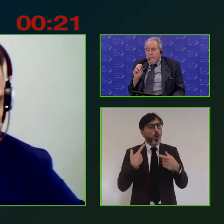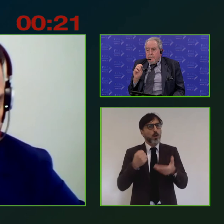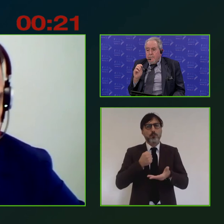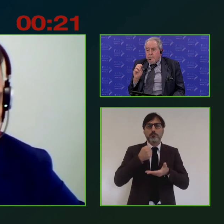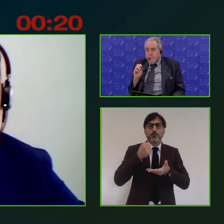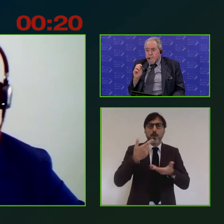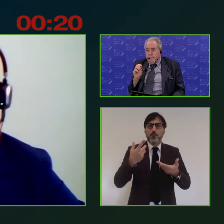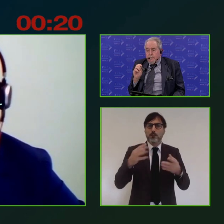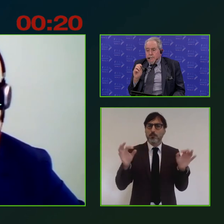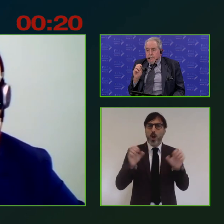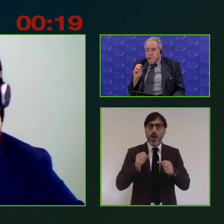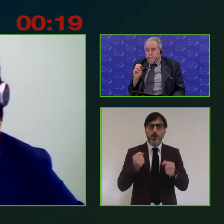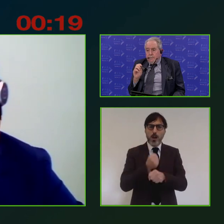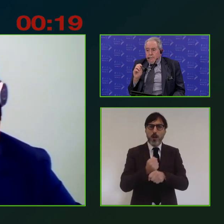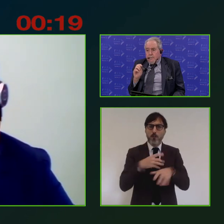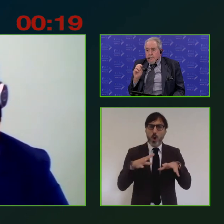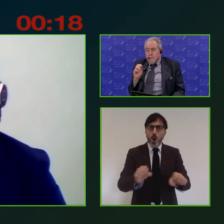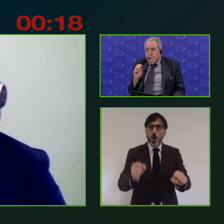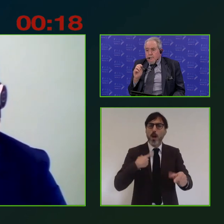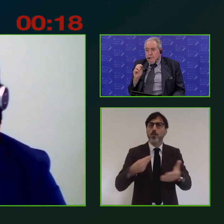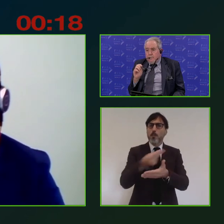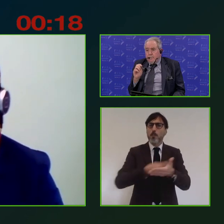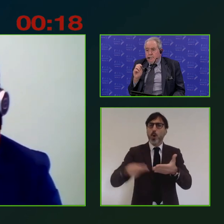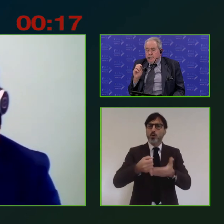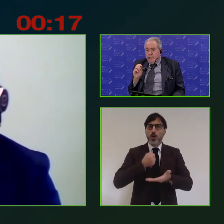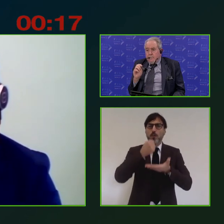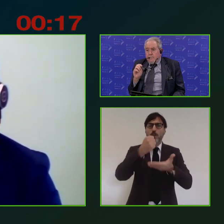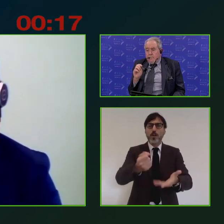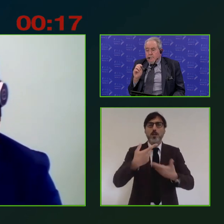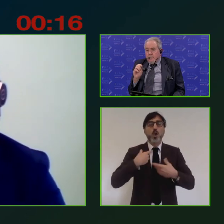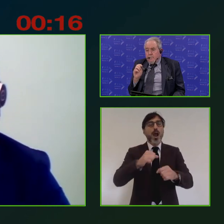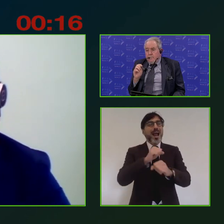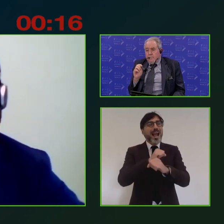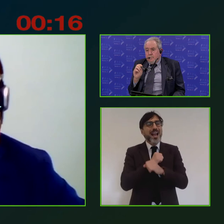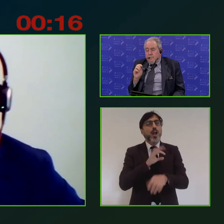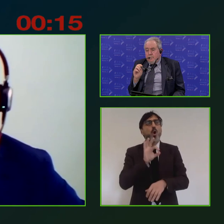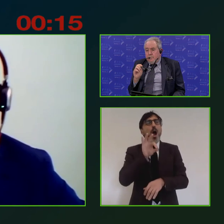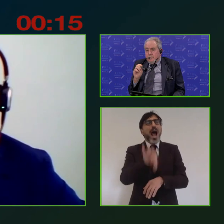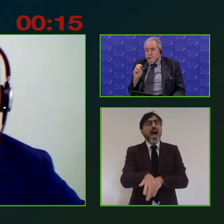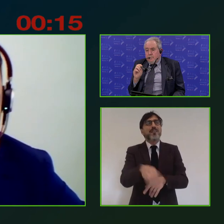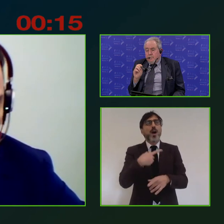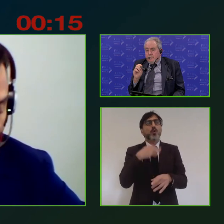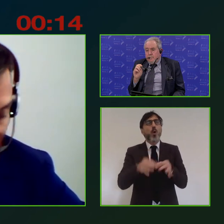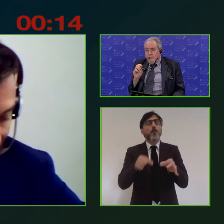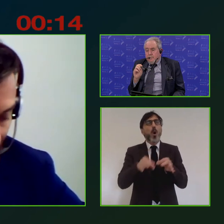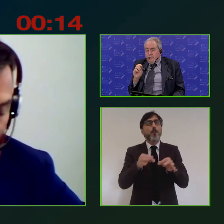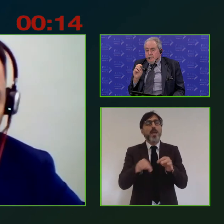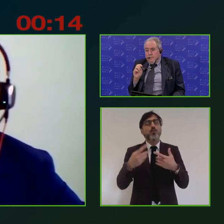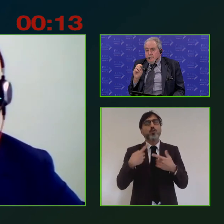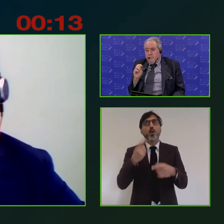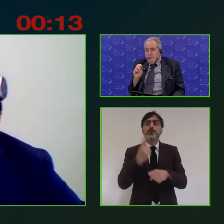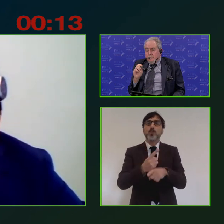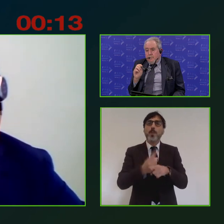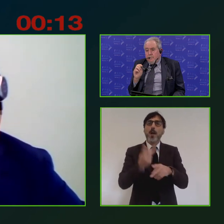questo progetto io credo che sia arrivato il momento diciamo maturo per poter provare